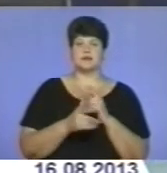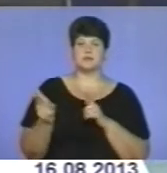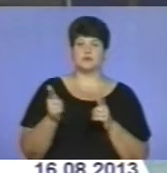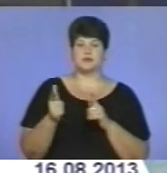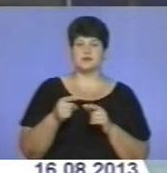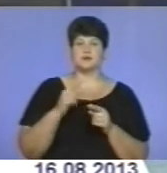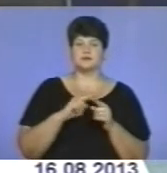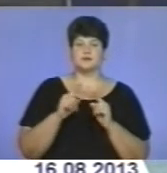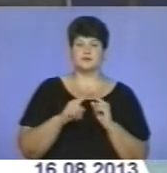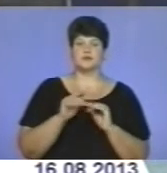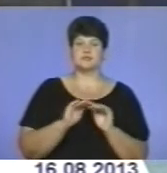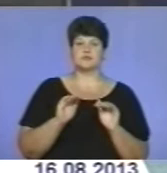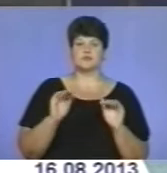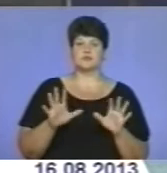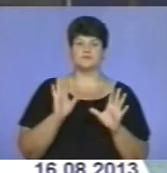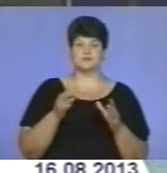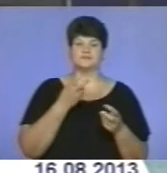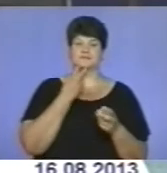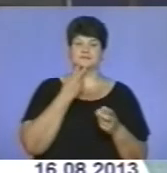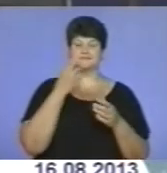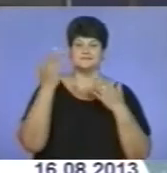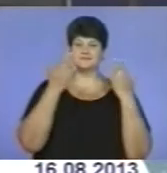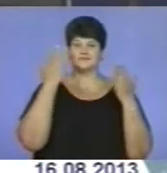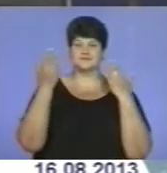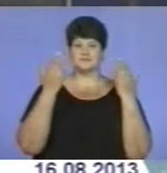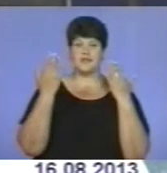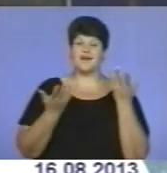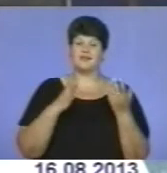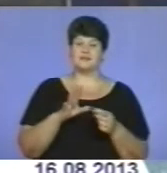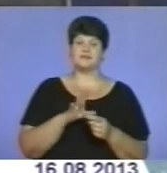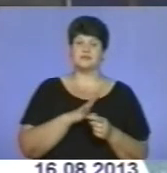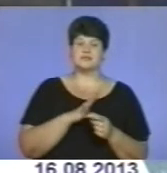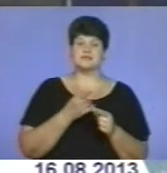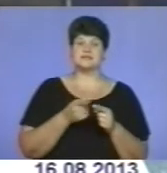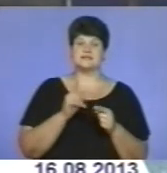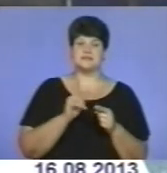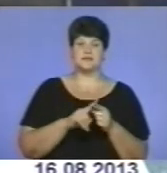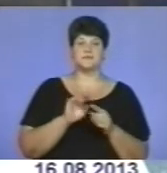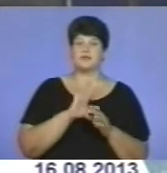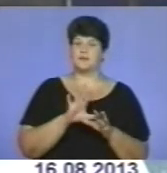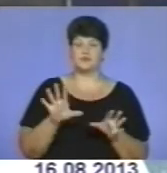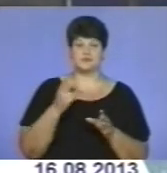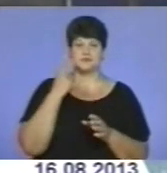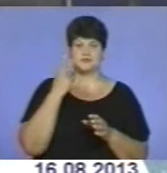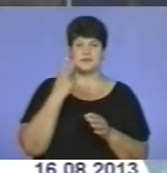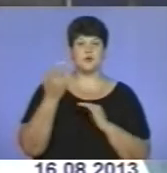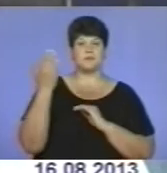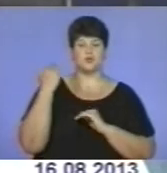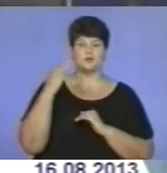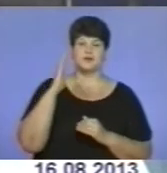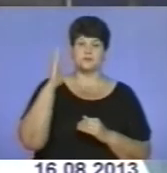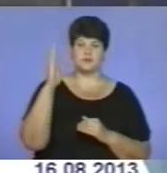незабаром садочок наповниться веселим дитячим галасом. Однак процівітав заклад не завжди. Про минуле і майбутнє